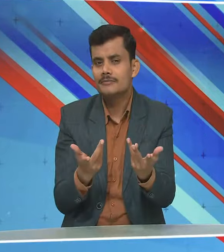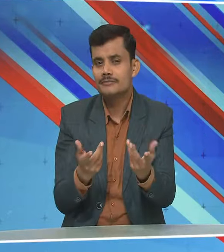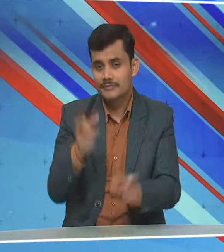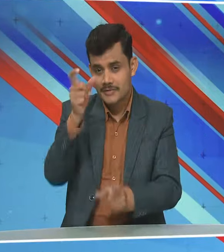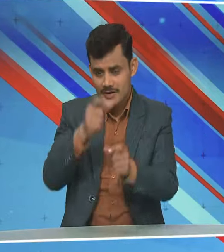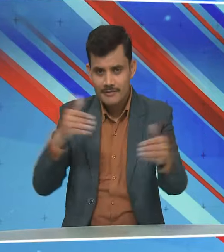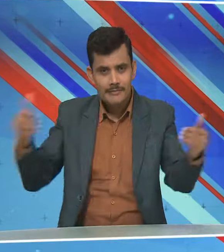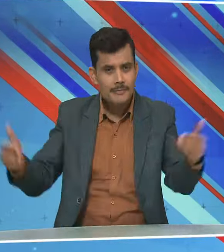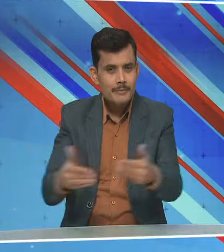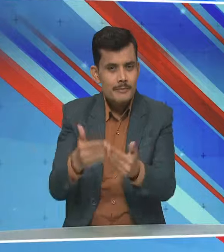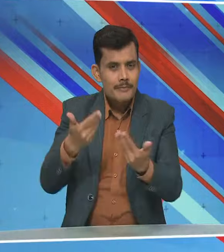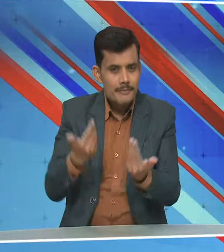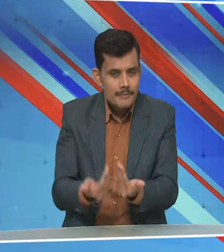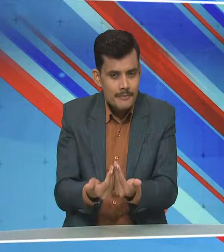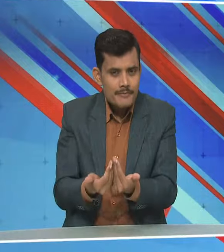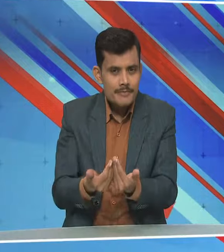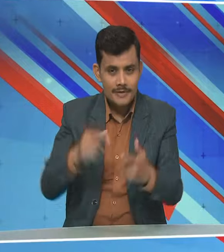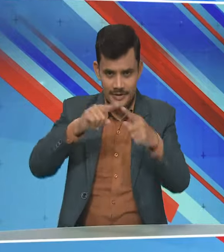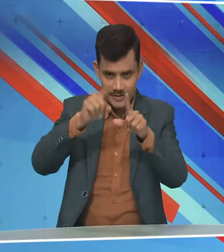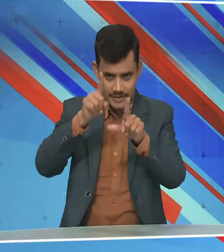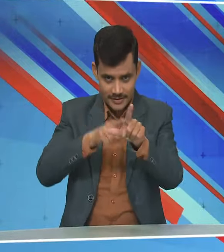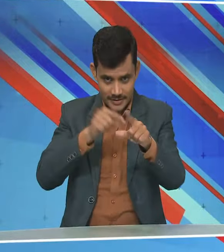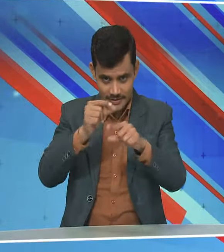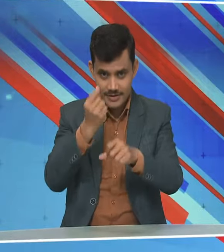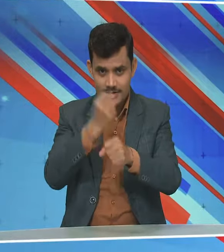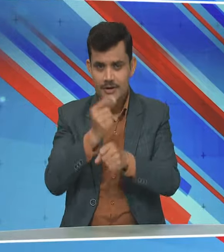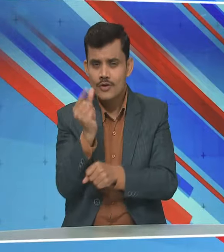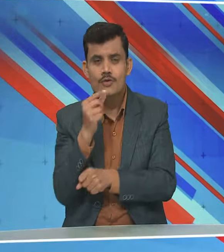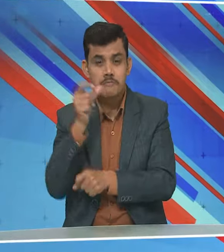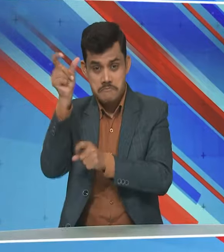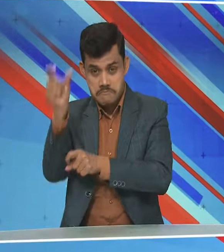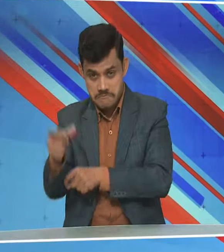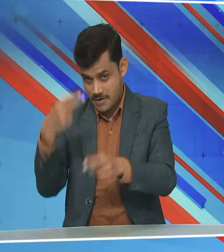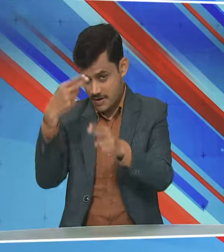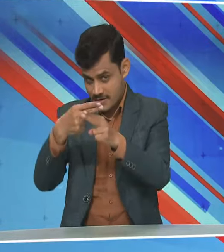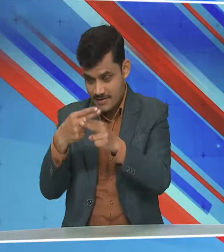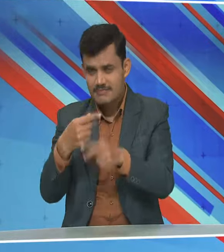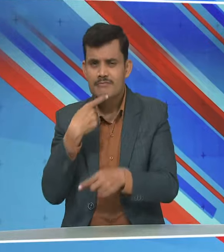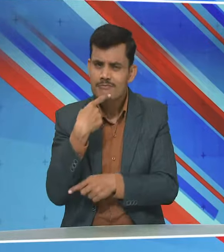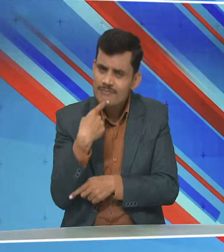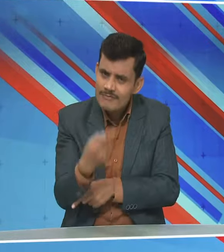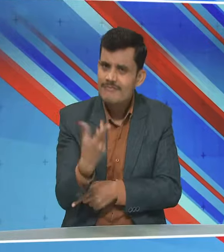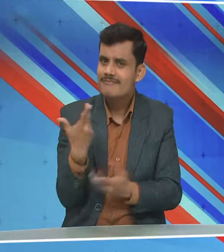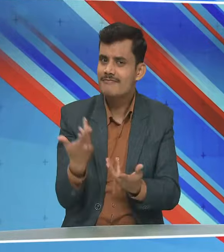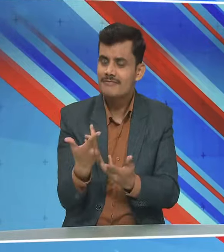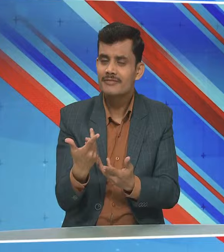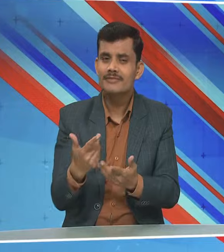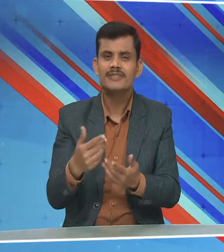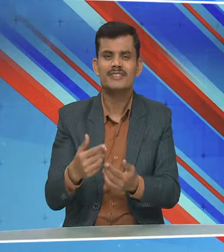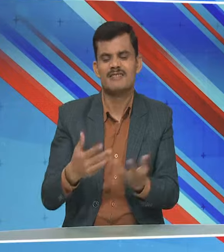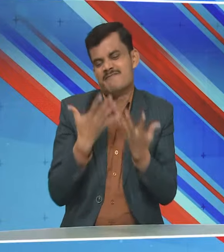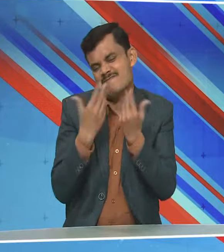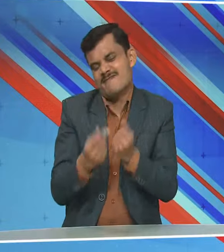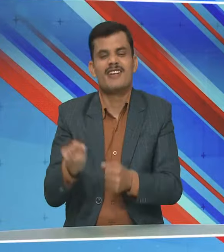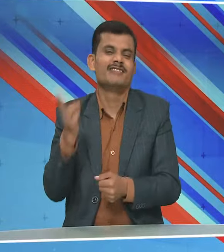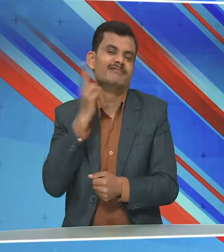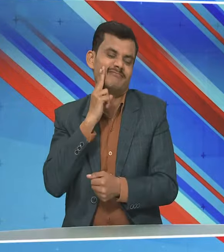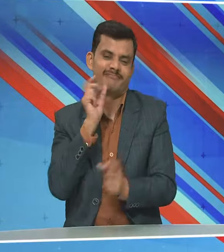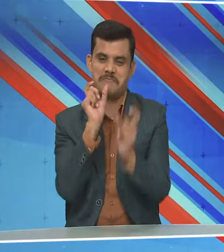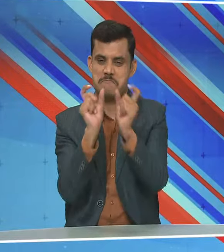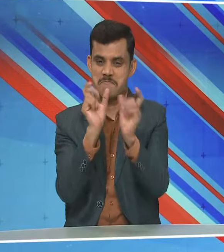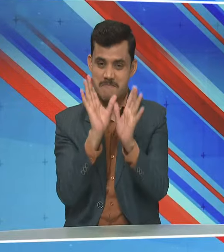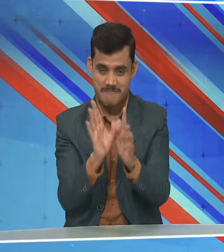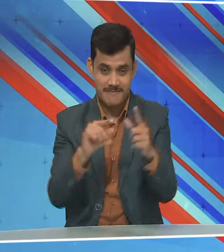आये मेरे पास फ्यागू नाम है इनका और इन्हें ने आके मुझे से इस्पेसली कहा कि यह हिंदी में कुछ बोलना चाहते हैं